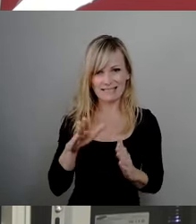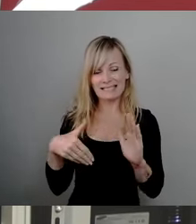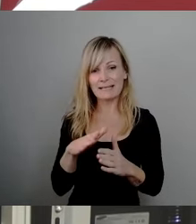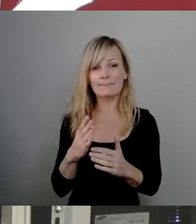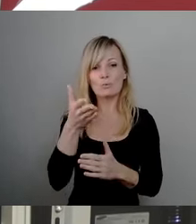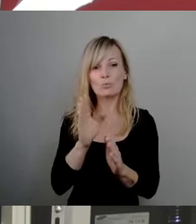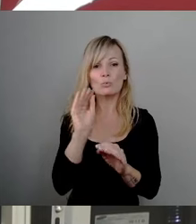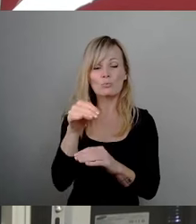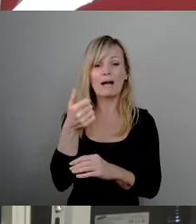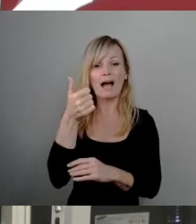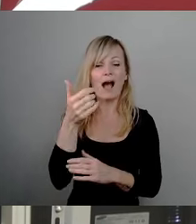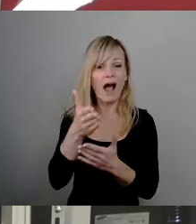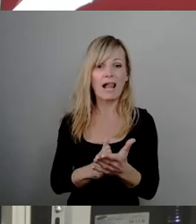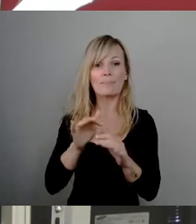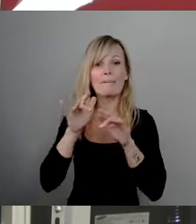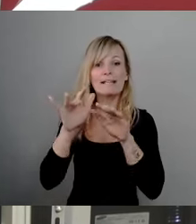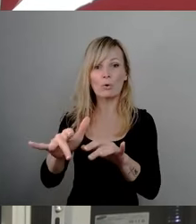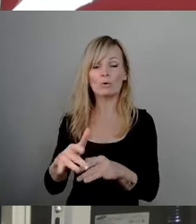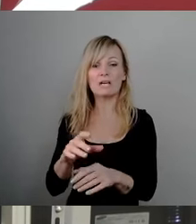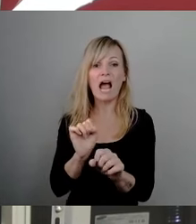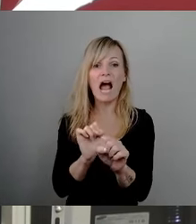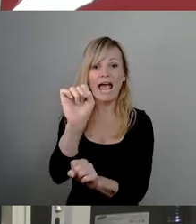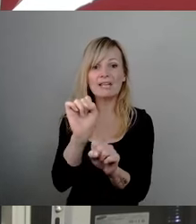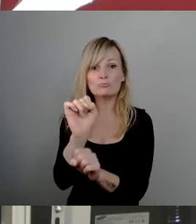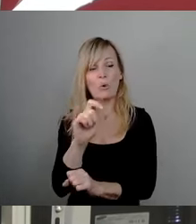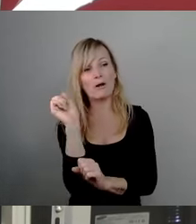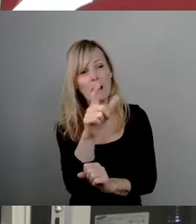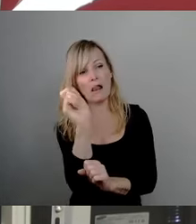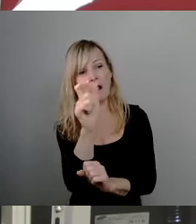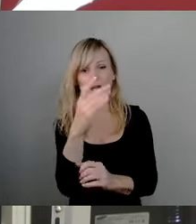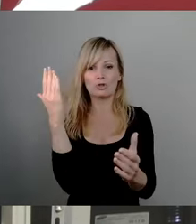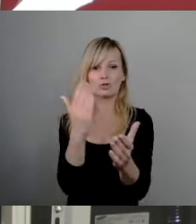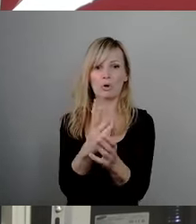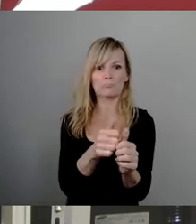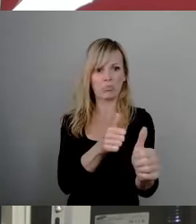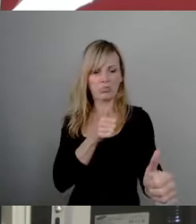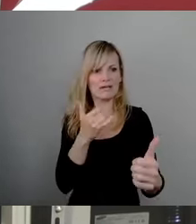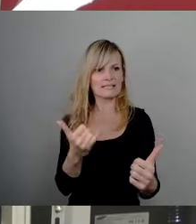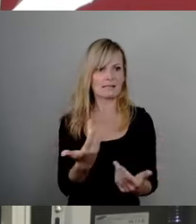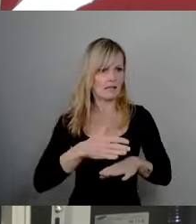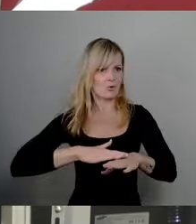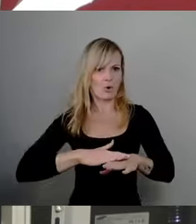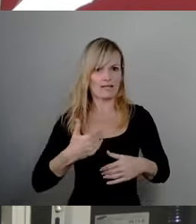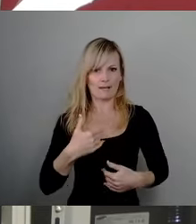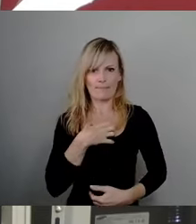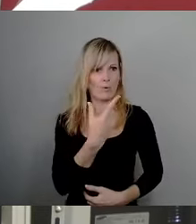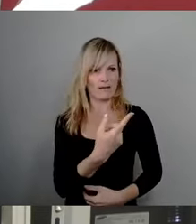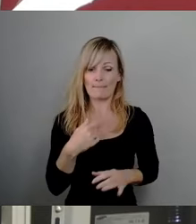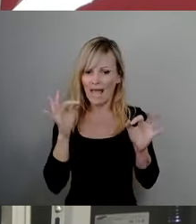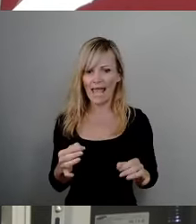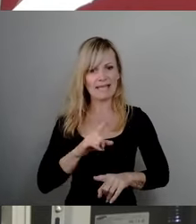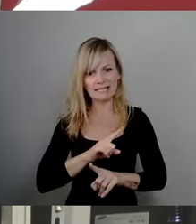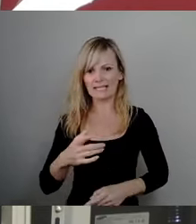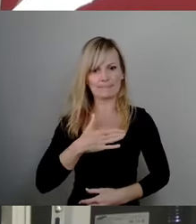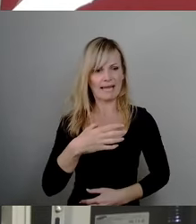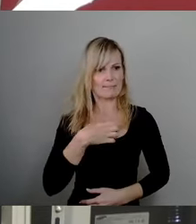Einsprüche dagegen. Und jetzt kommt man natürlich nicht hinterher. Sorry, nie mein Problem, echt nicht mein Problem als Bürger,